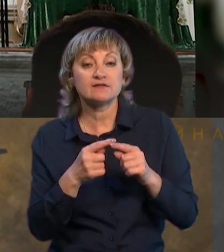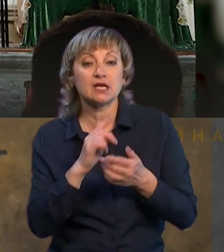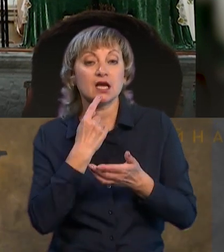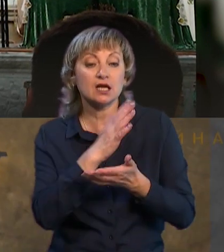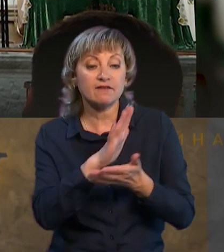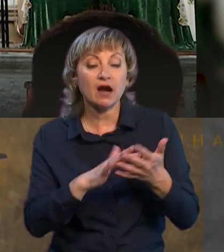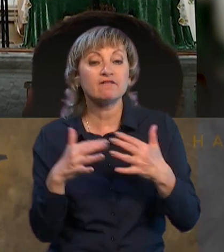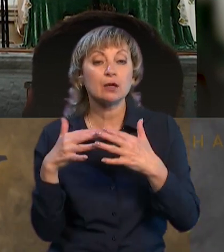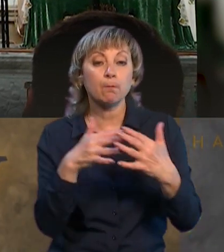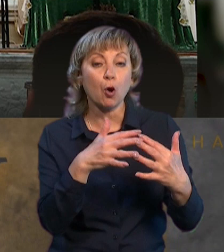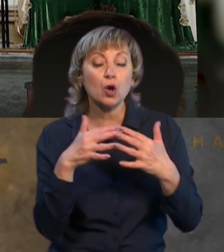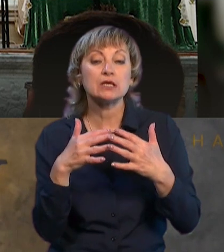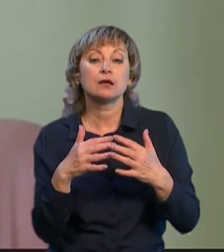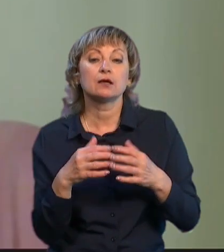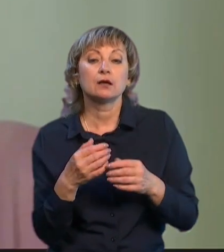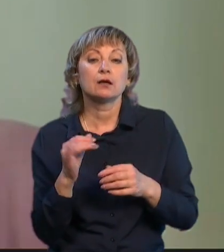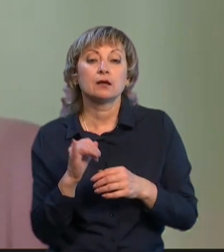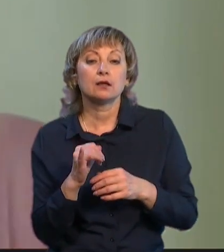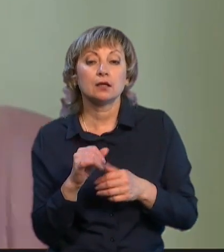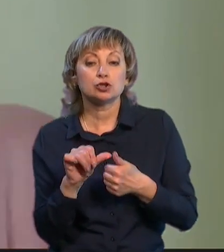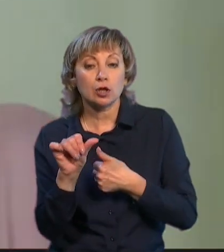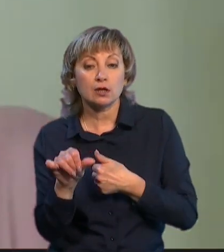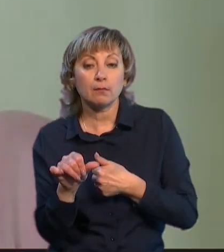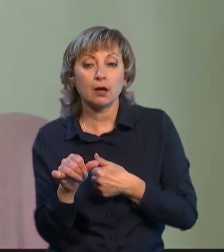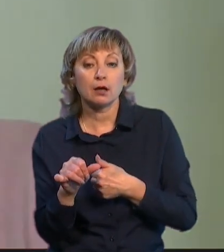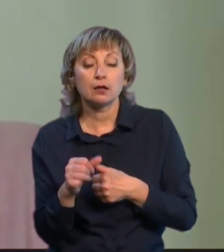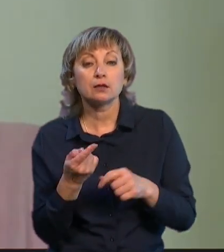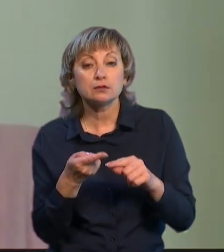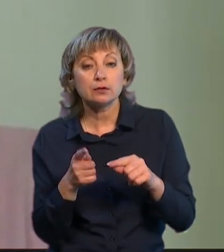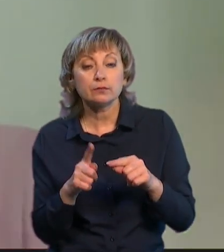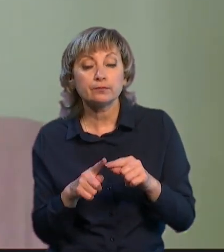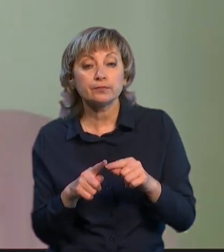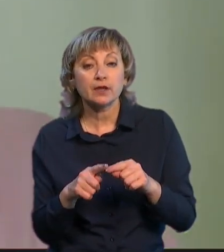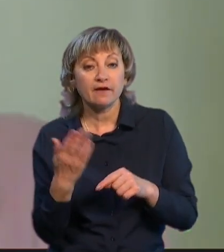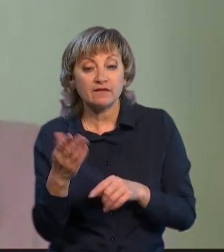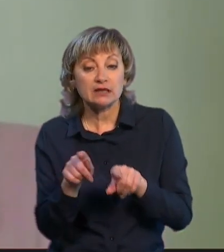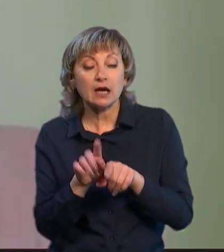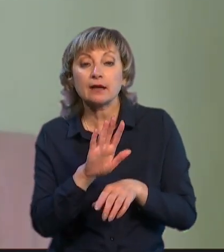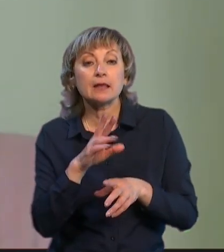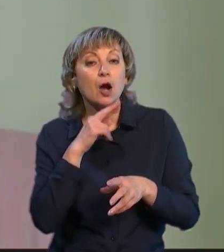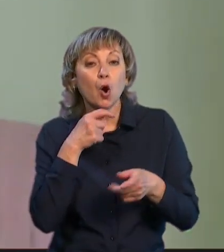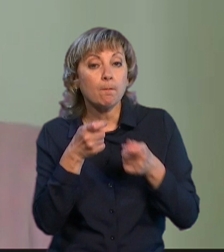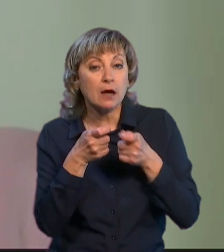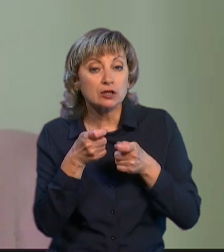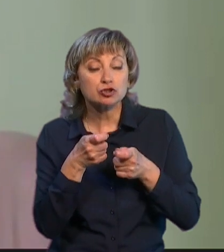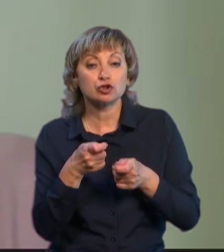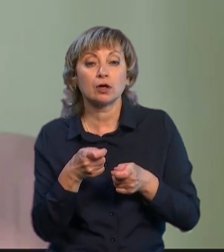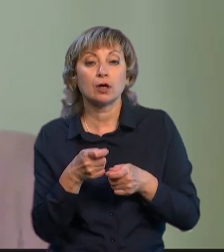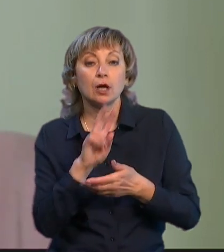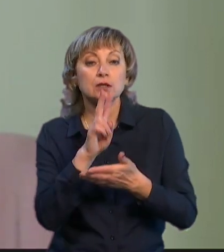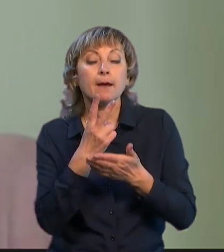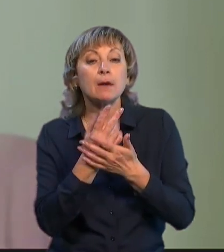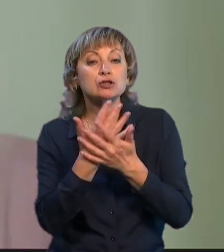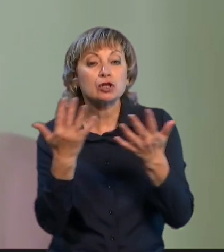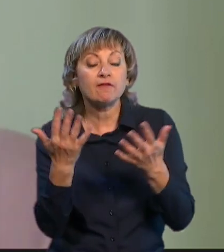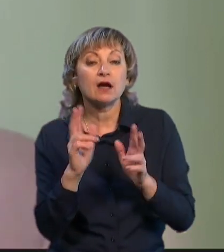бойні. І, зокрема, через те, що він отак необережно демонстрував,